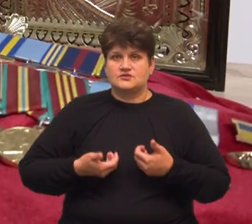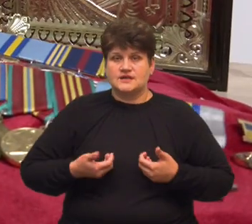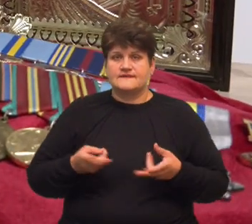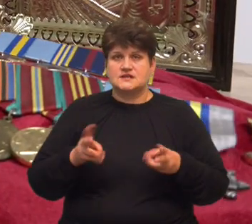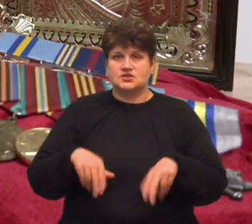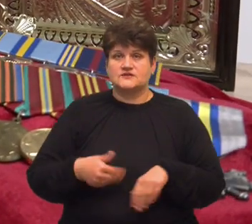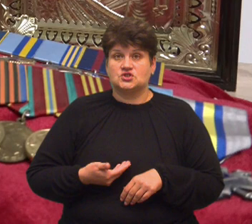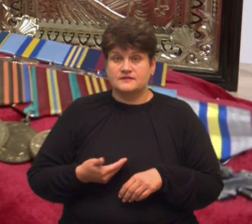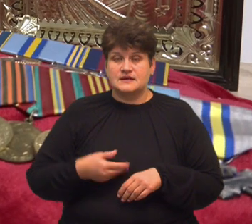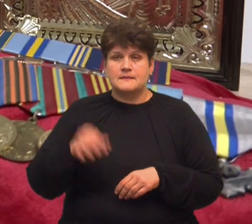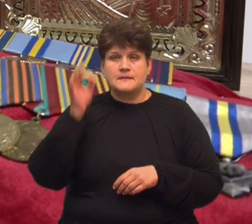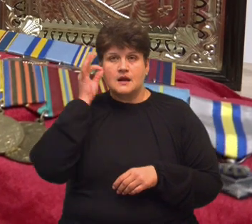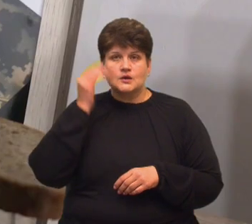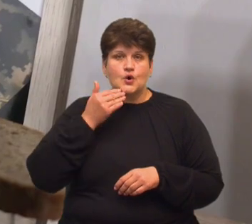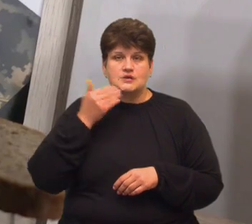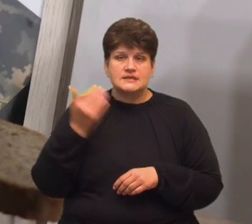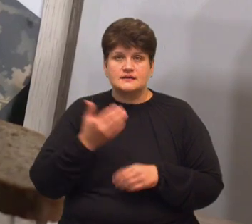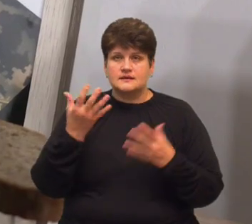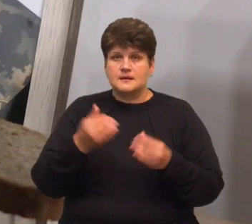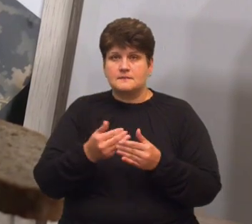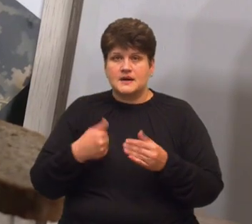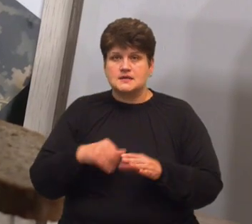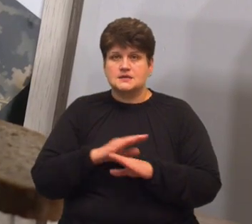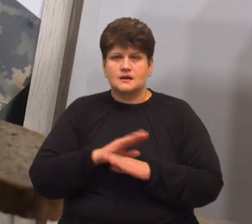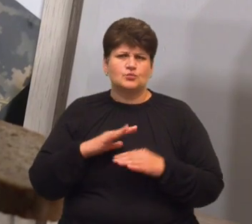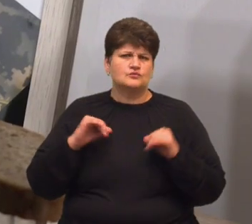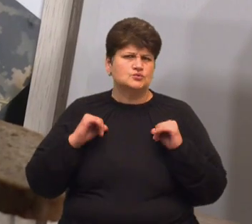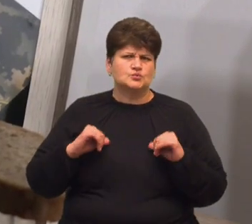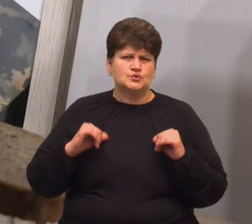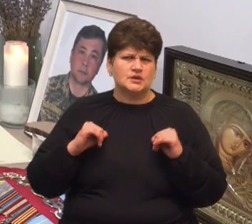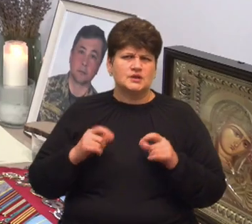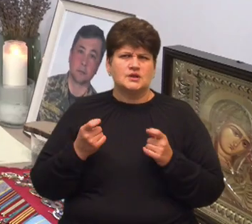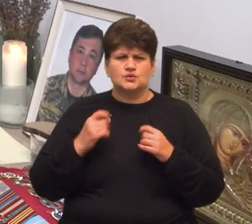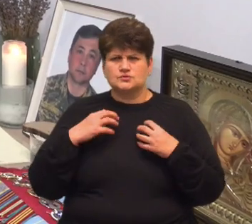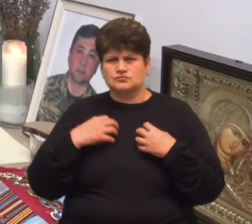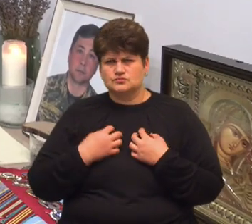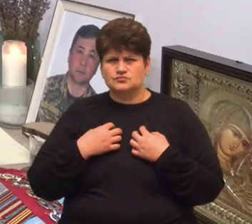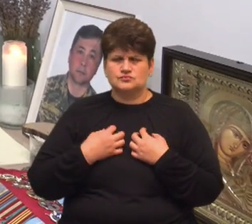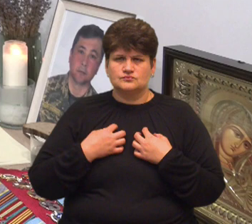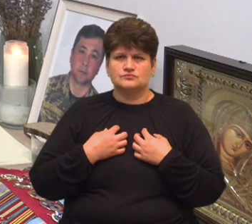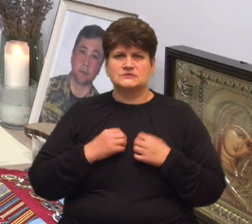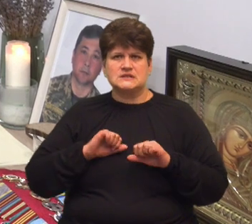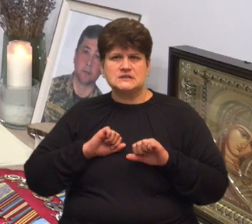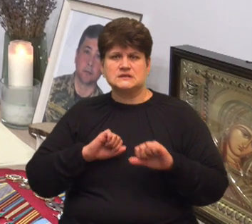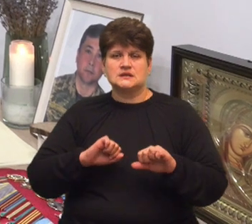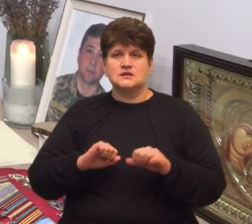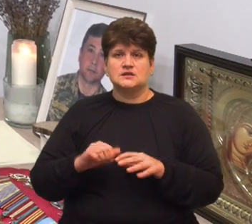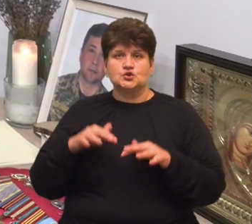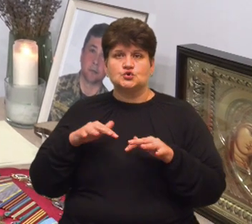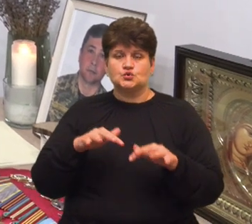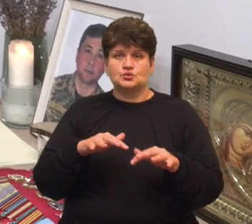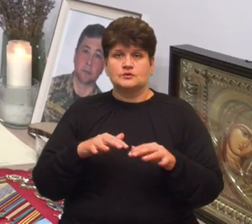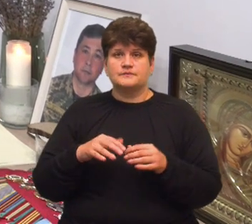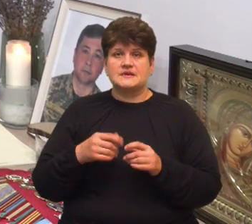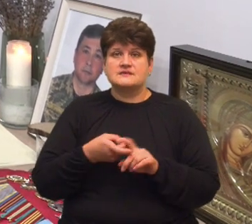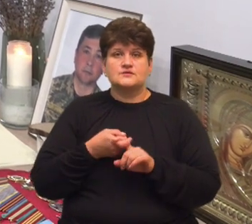Людмила пригадує, в останні дні перед загибелі чоловік був спокійний і трохи понурий. Відбили, штурм. Ну, зв'язку я